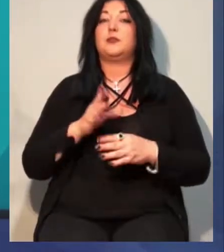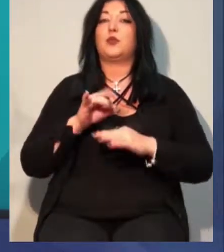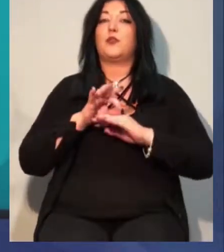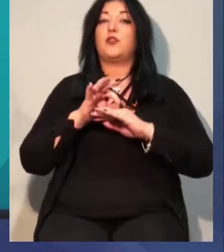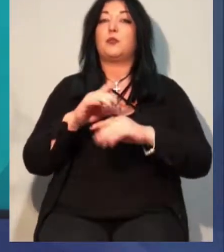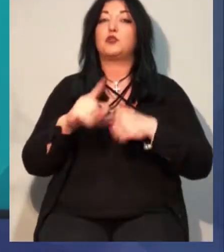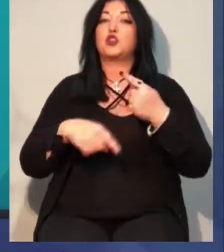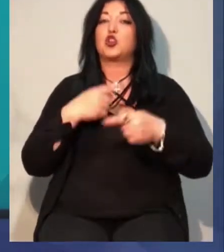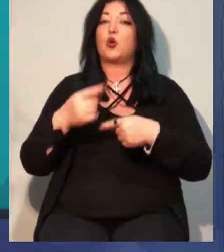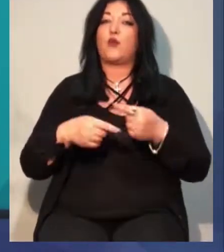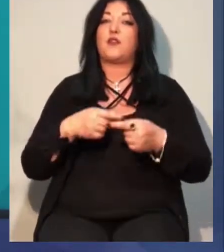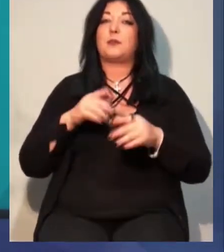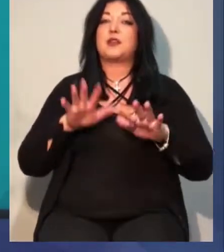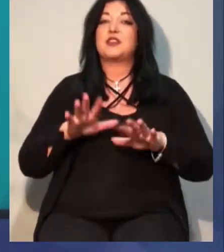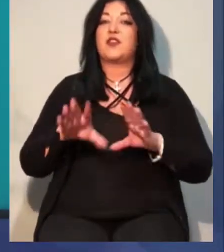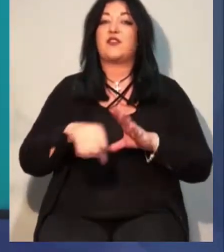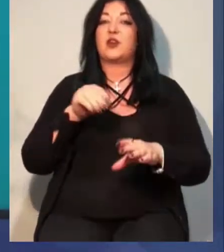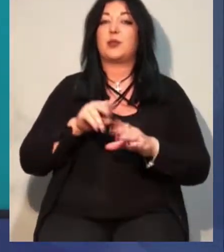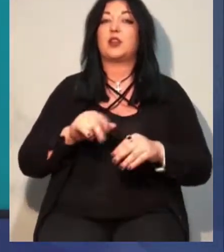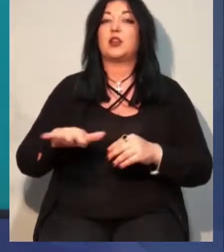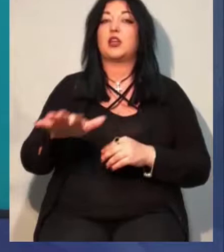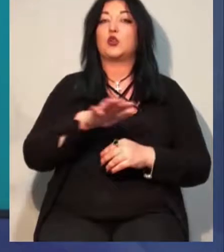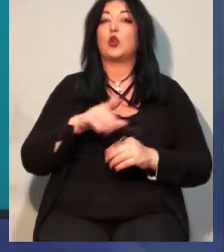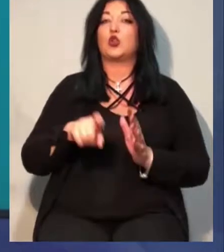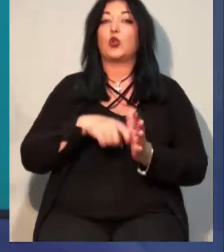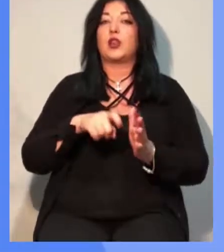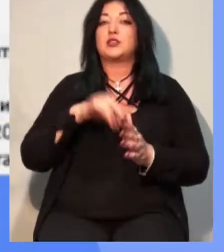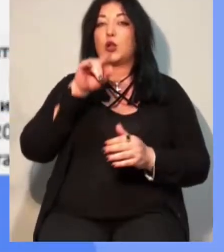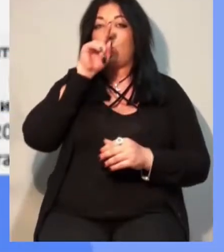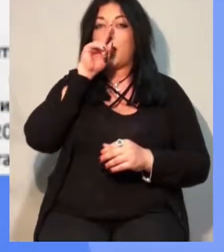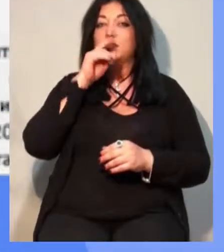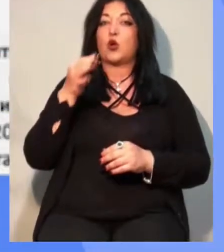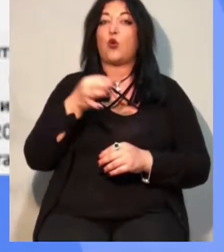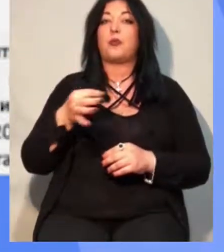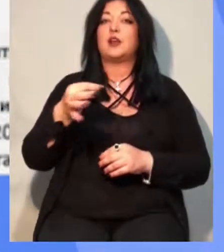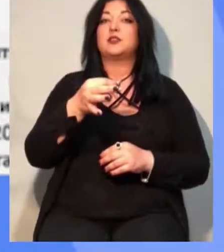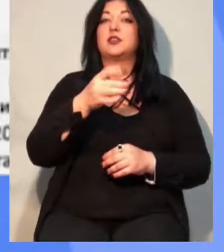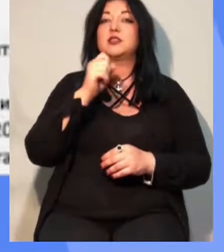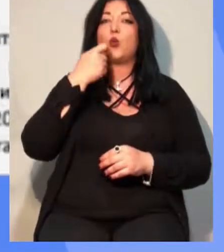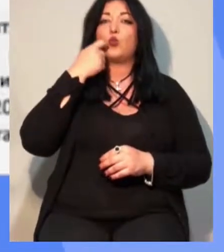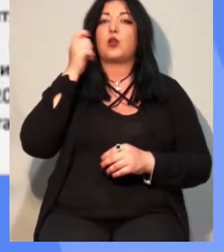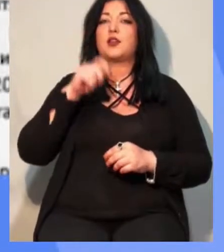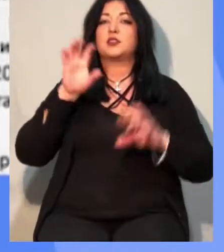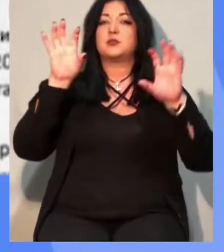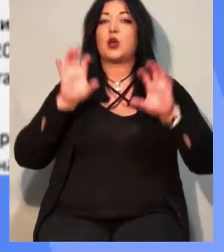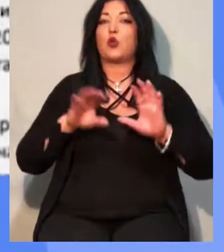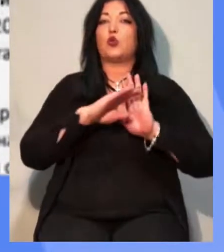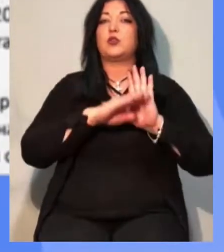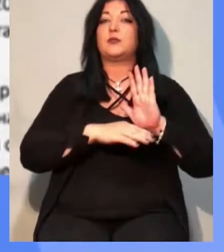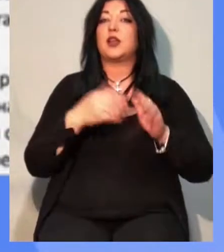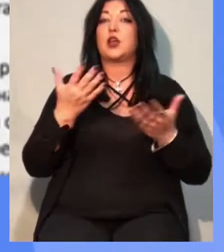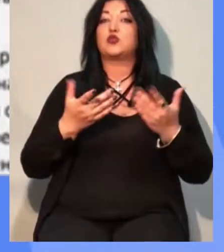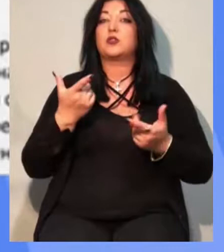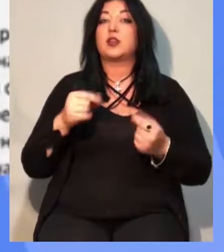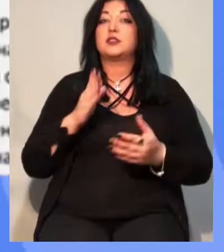місцевих виборів на території Донецької та Луганської областей за українським законодавством. Якщо ОБСЄ визнає вибори